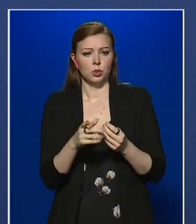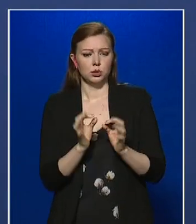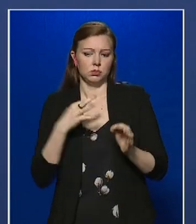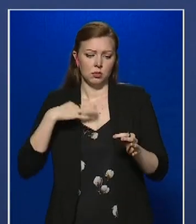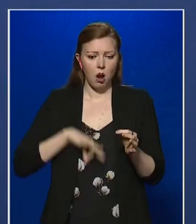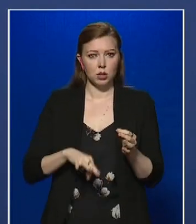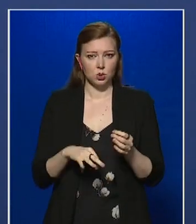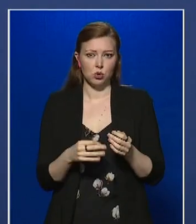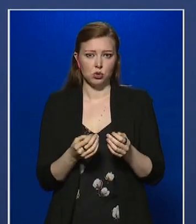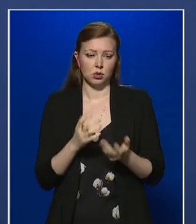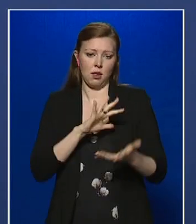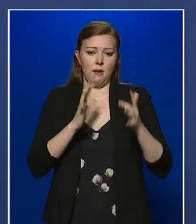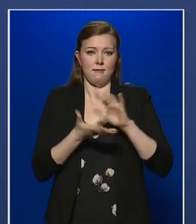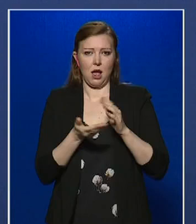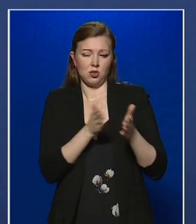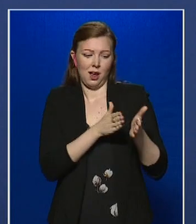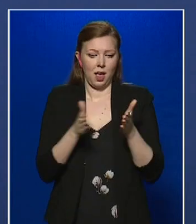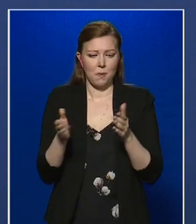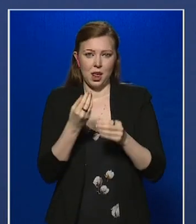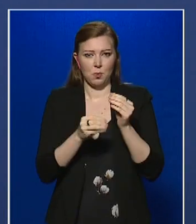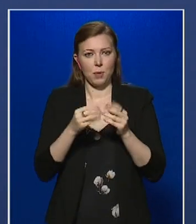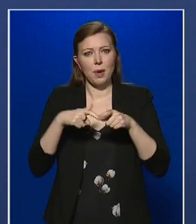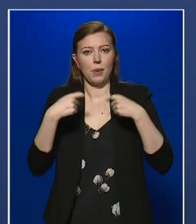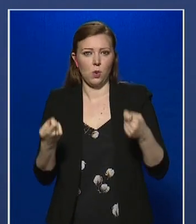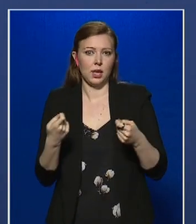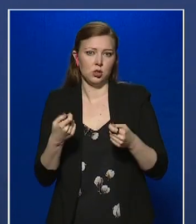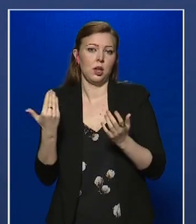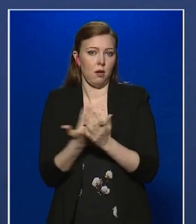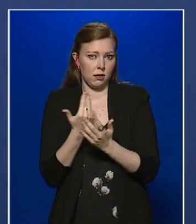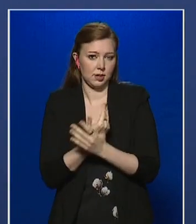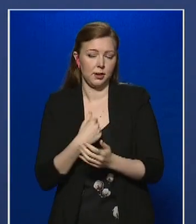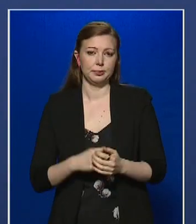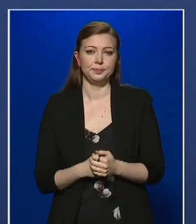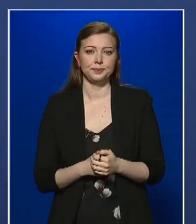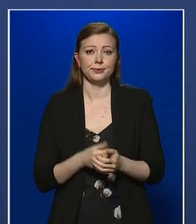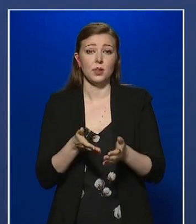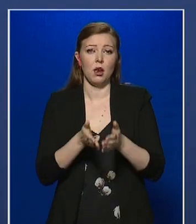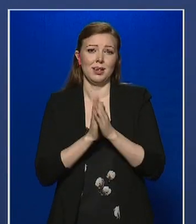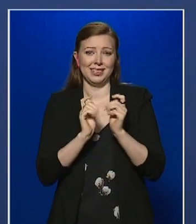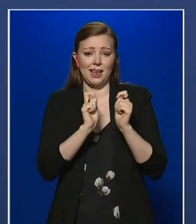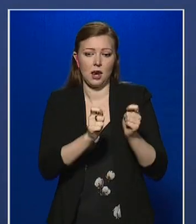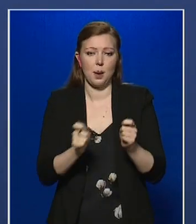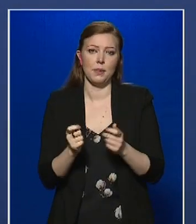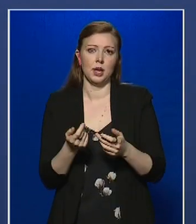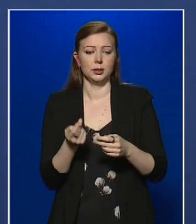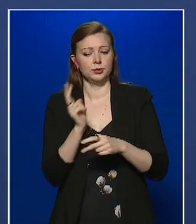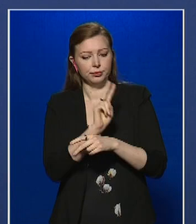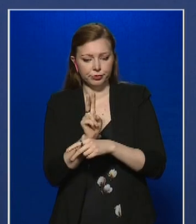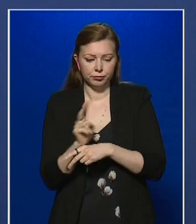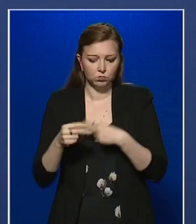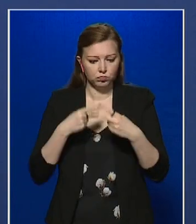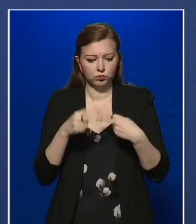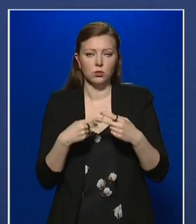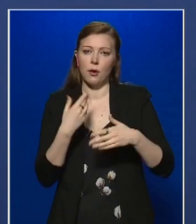a válság okozta átmeneti problémák megoldására. A kérelmek elbírálása folyamatos,